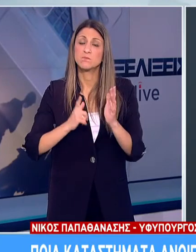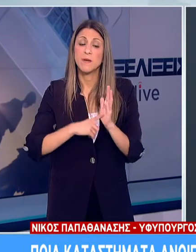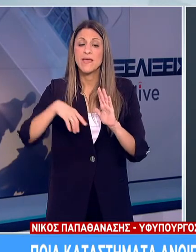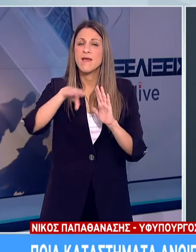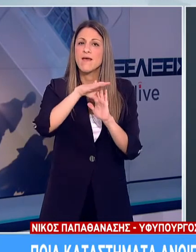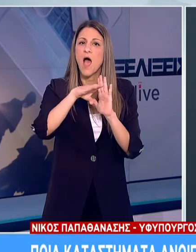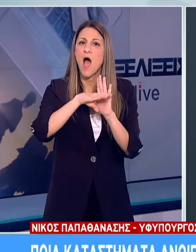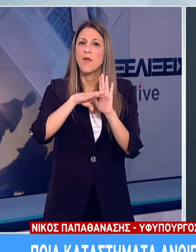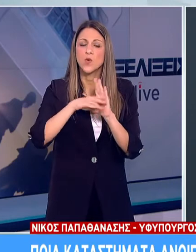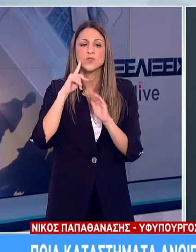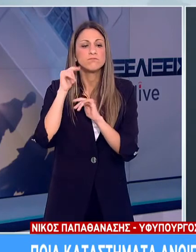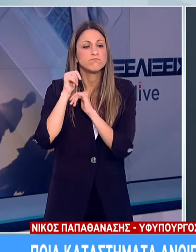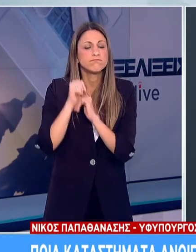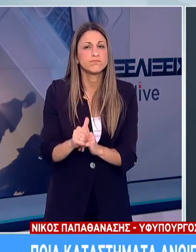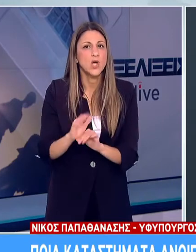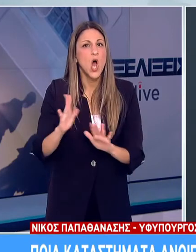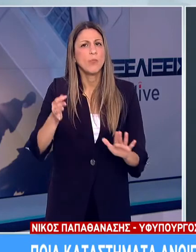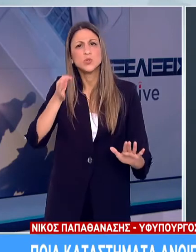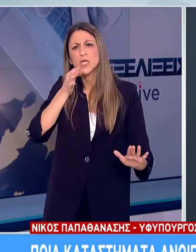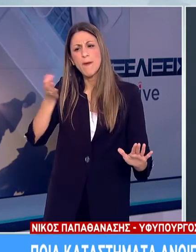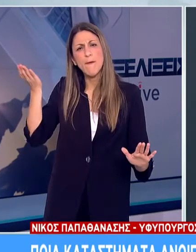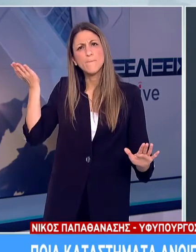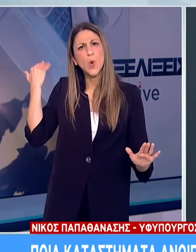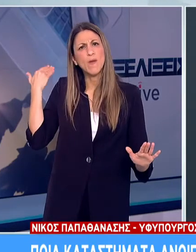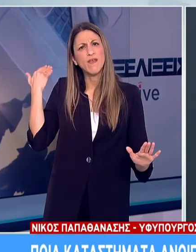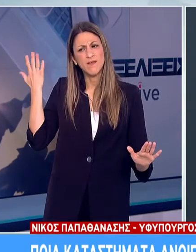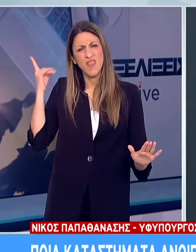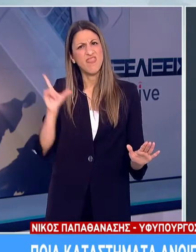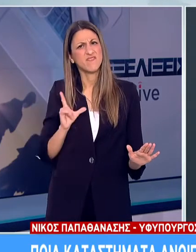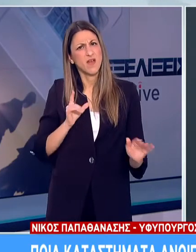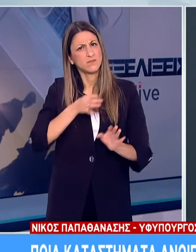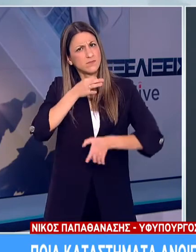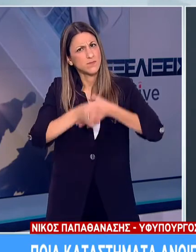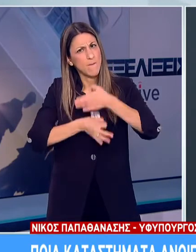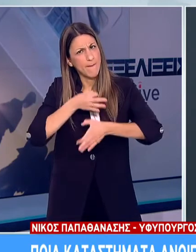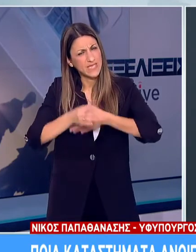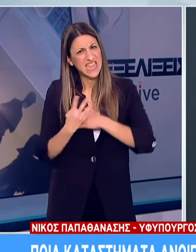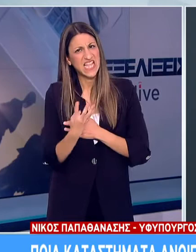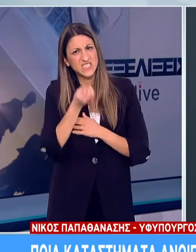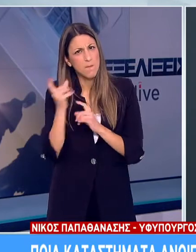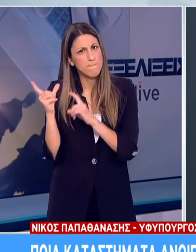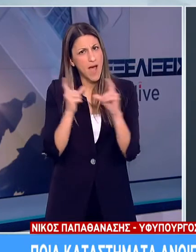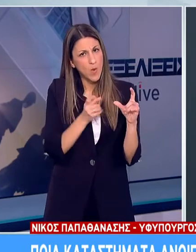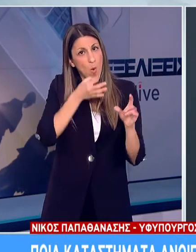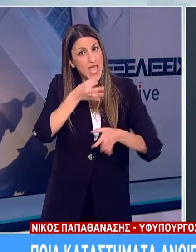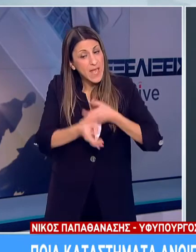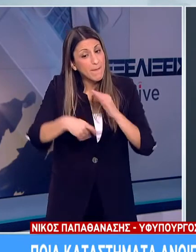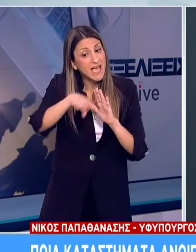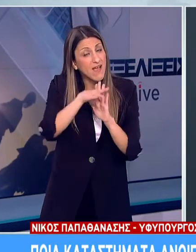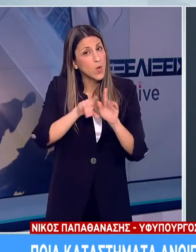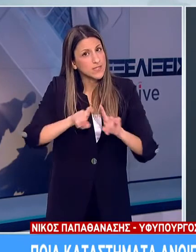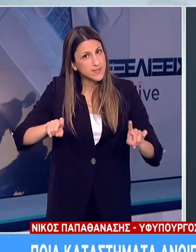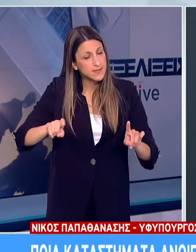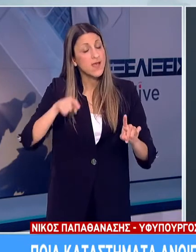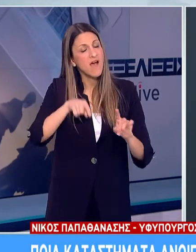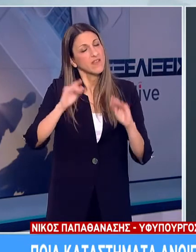παραμένουν τα ίδια όπως ανακοινώθηκαν στο προηγούμενο στάδιο επανεκκίνησης αυτό της 4ης Μαΐου. Κυρίες και κύριοι